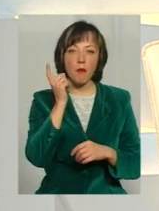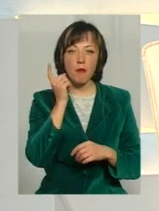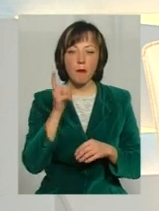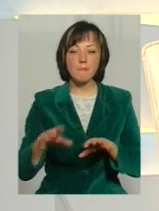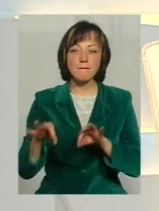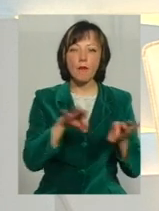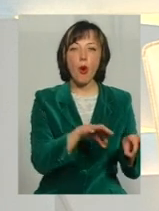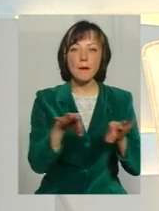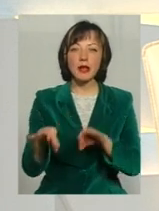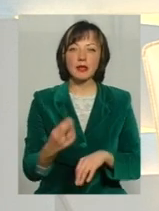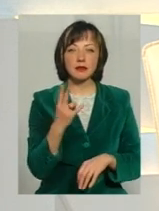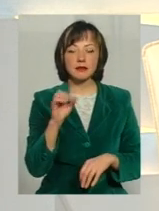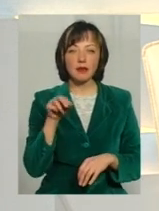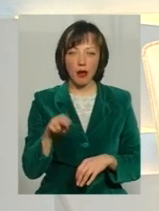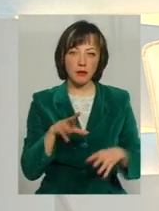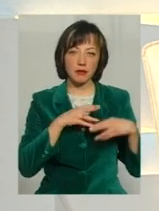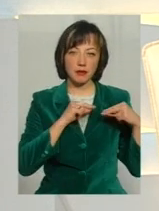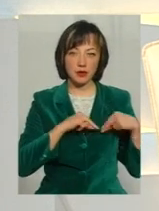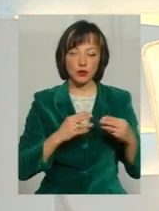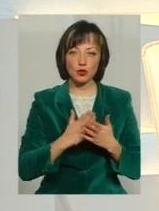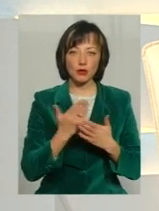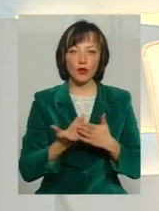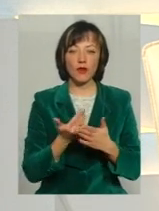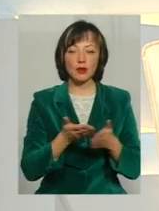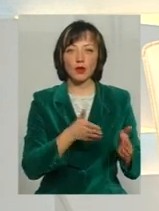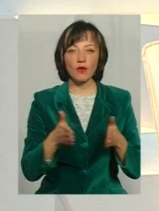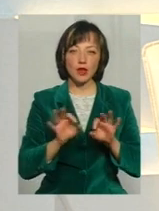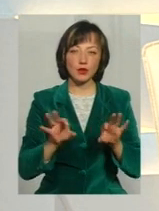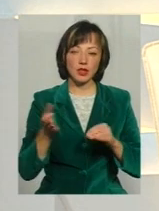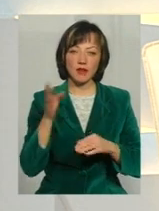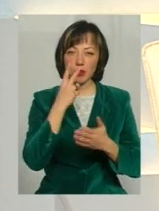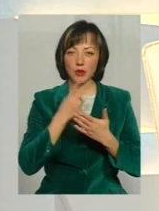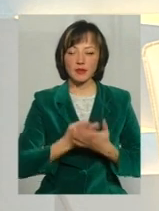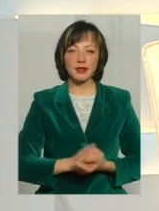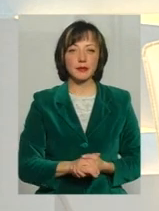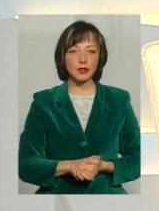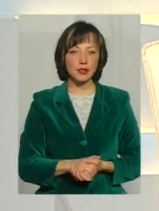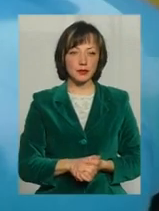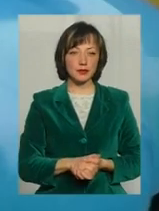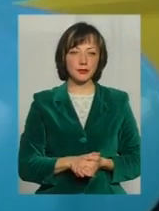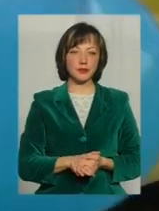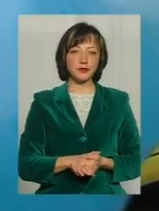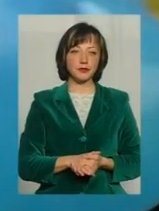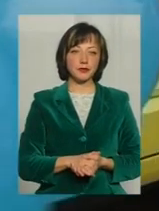Мої колеги із служби новин підготували сюжет, давайте його переглянемо, далі продовжимо